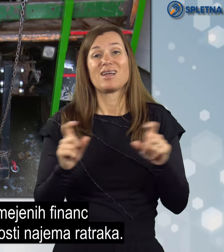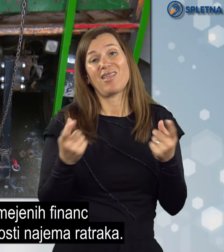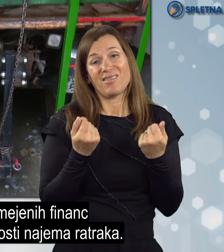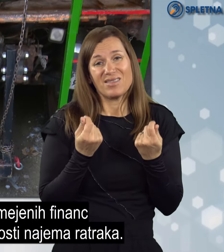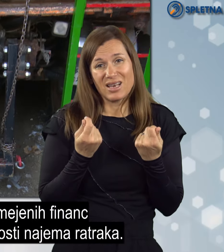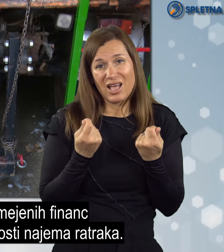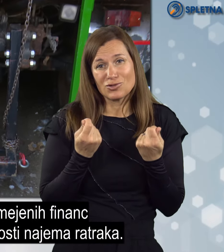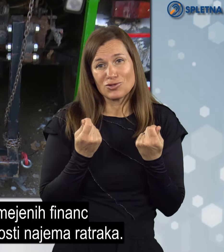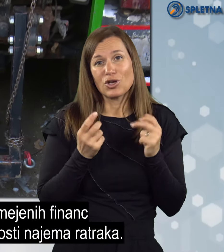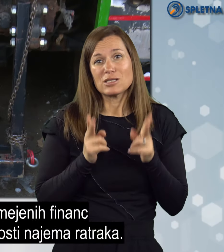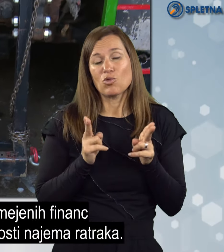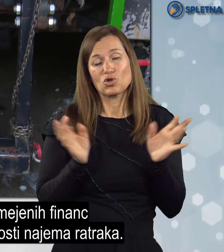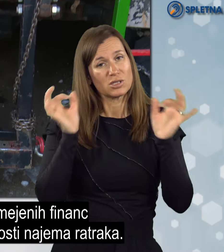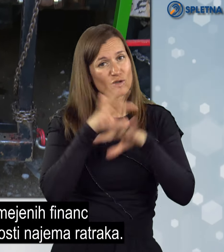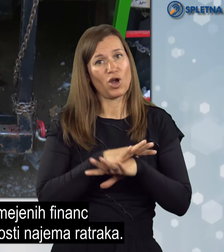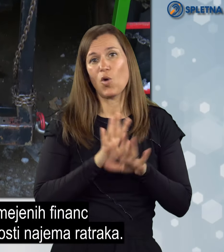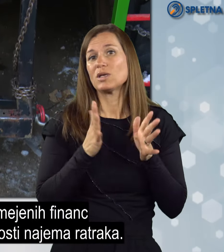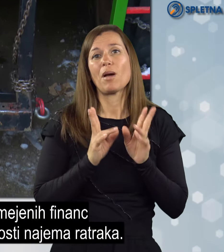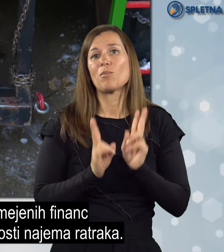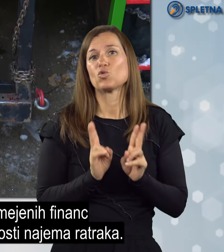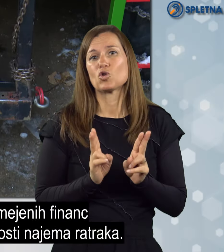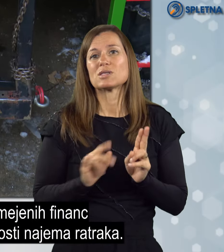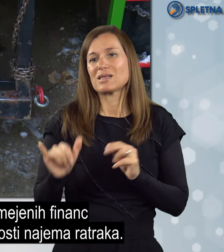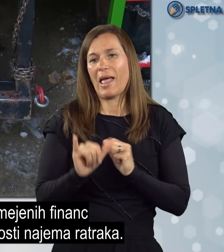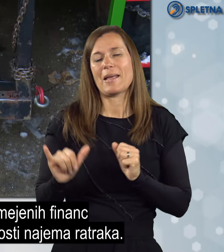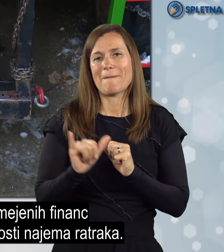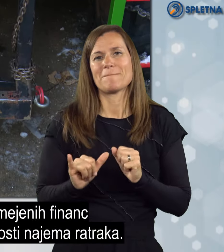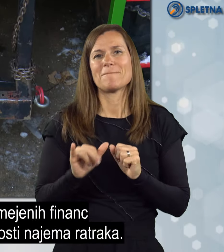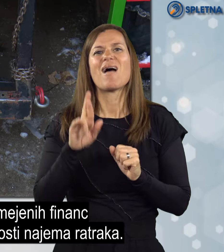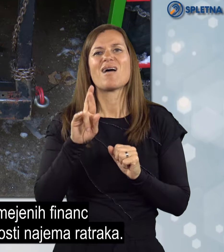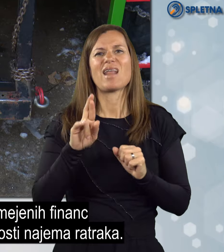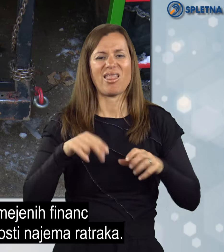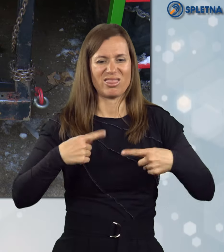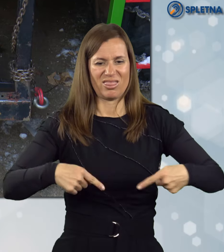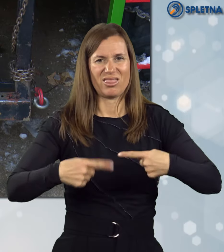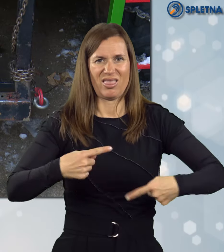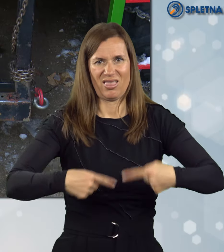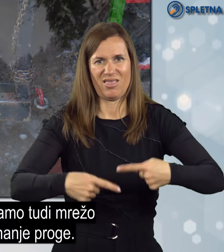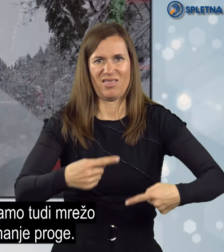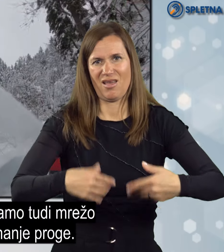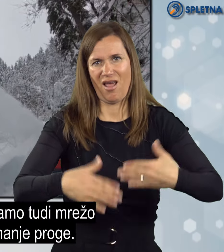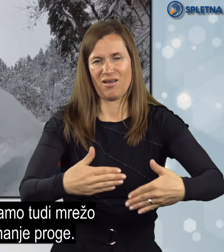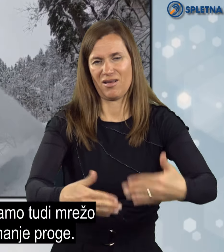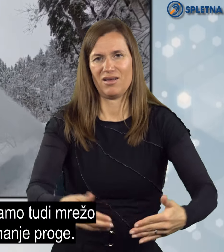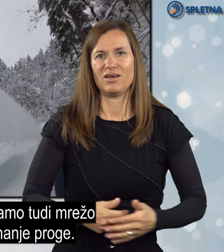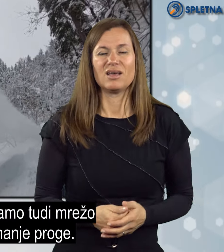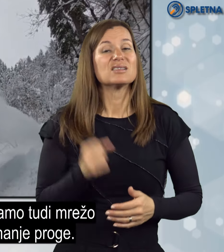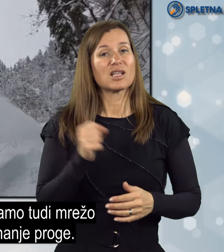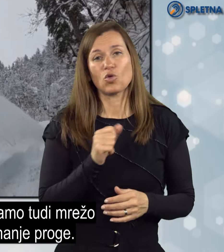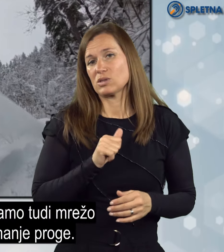tukaj zaradi finančnih zmožnosti nimamo možnost najetja ratraka, tako da